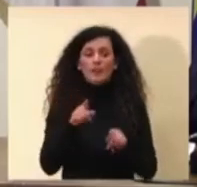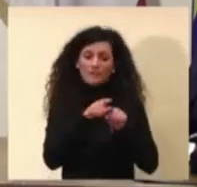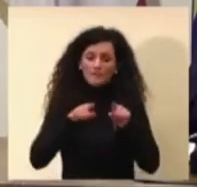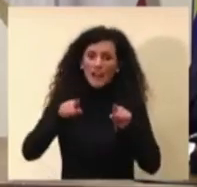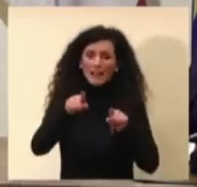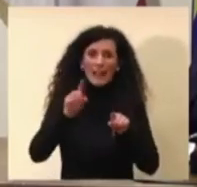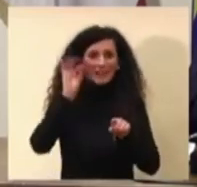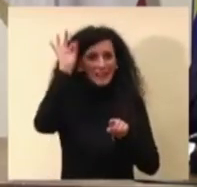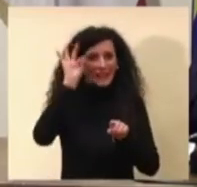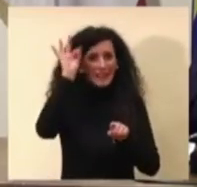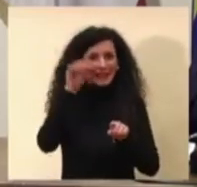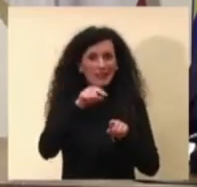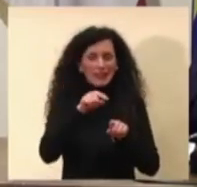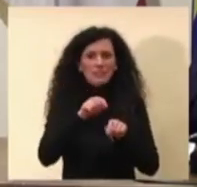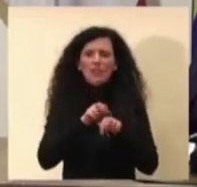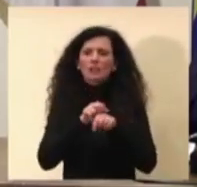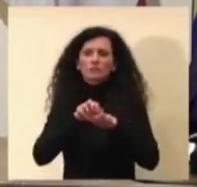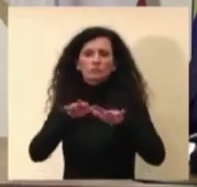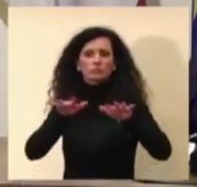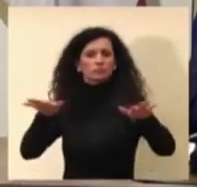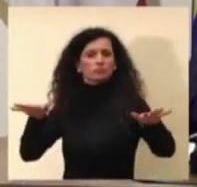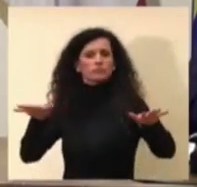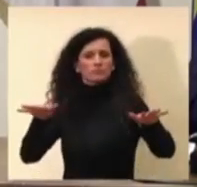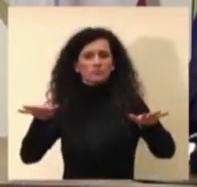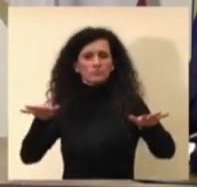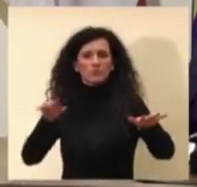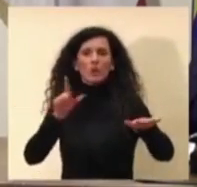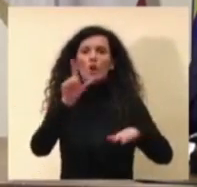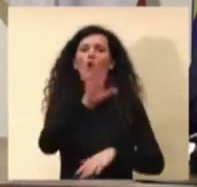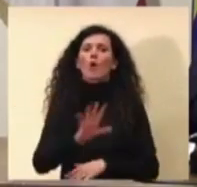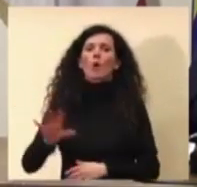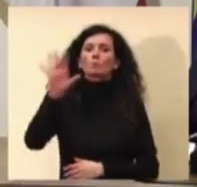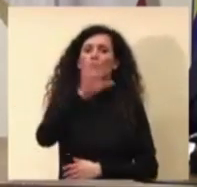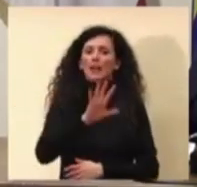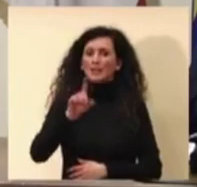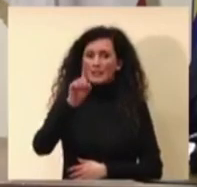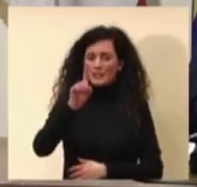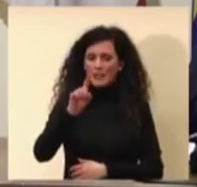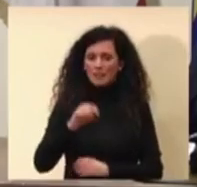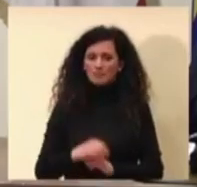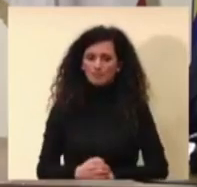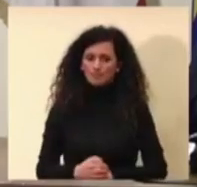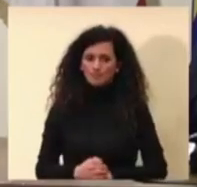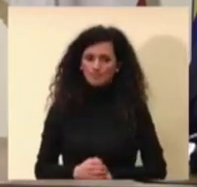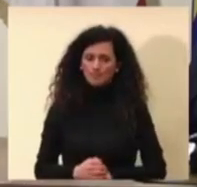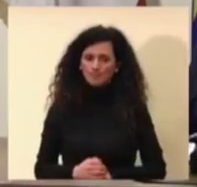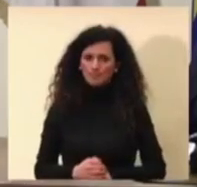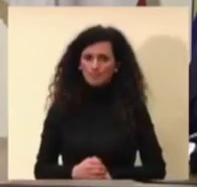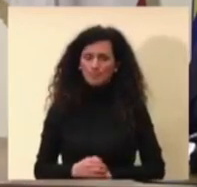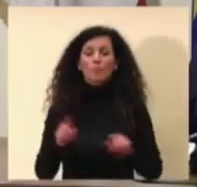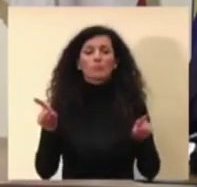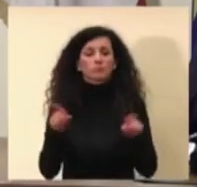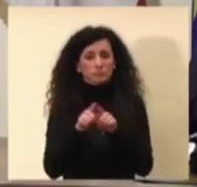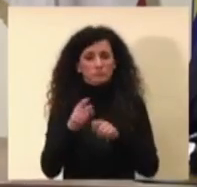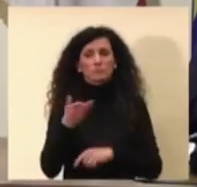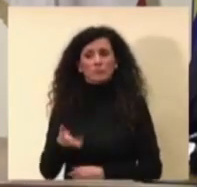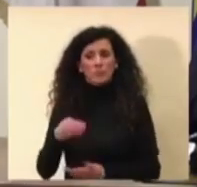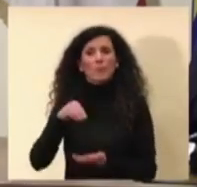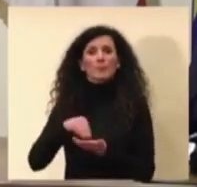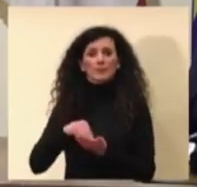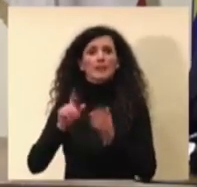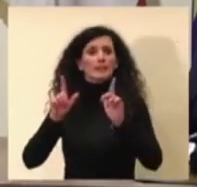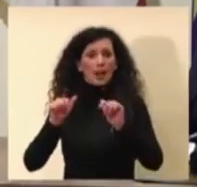sicuramente in alcune zone della Lombardia abbiamo visto anche nel Lazio abbiamo delle